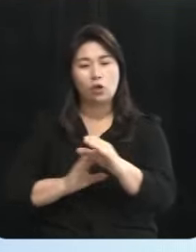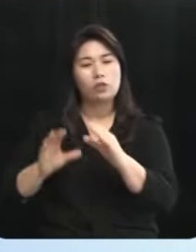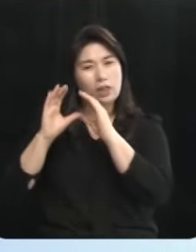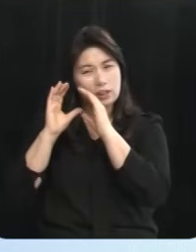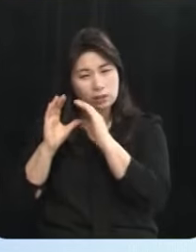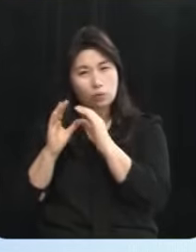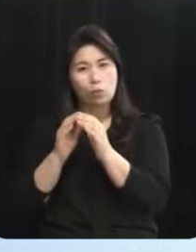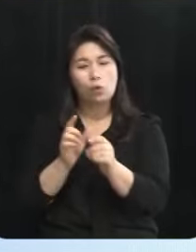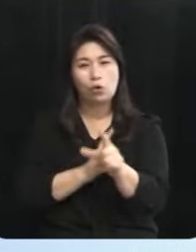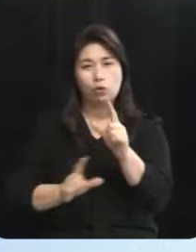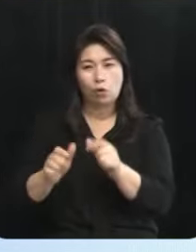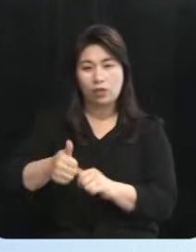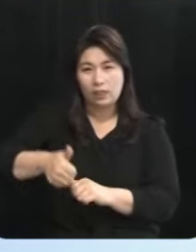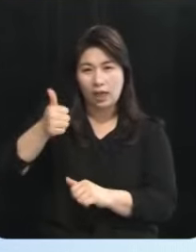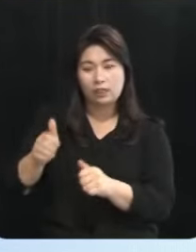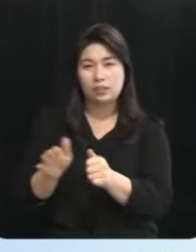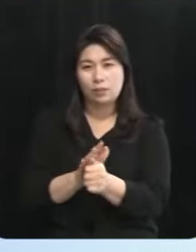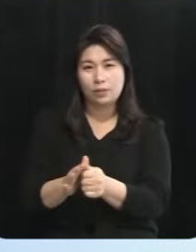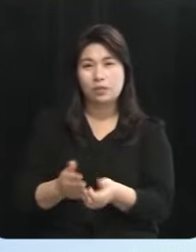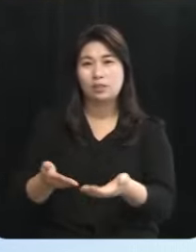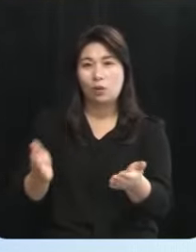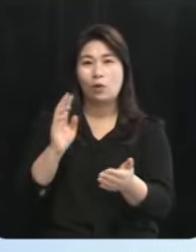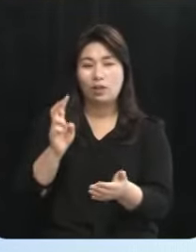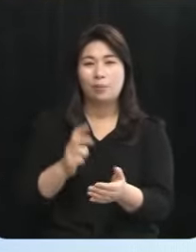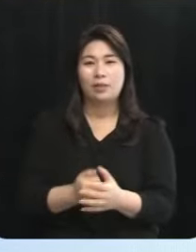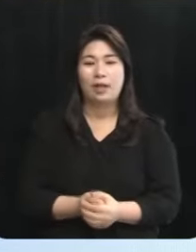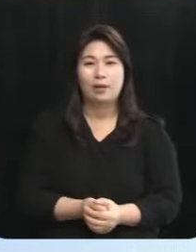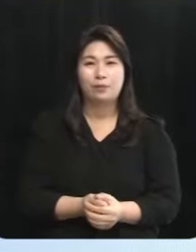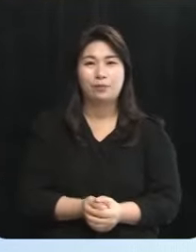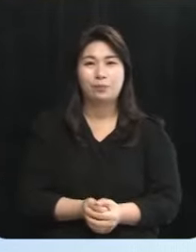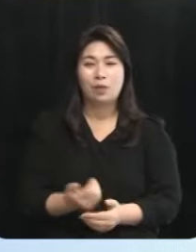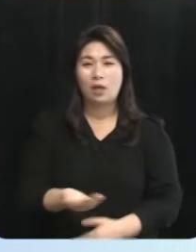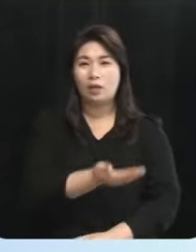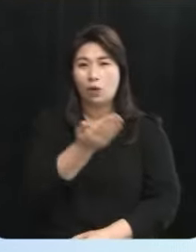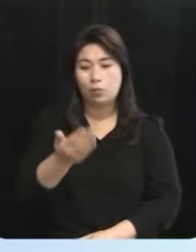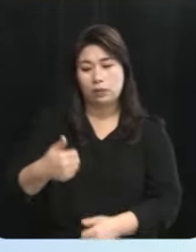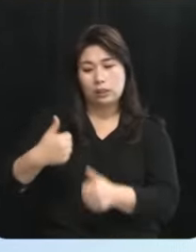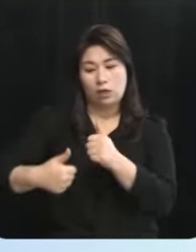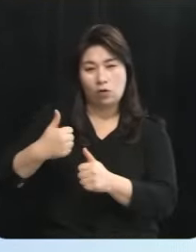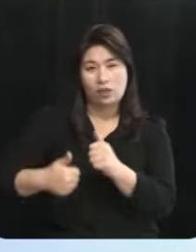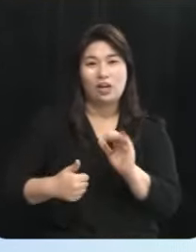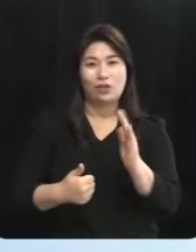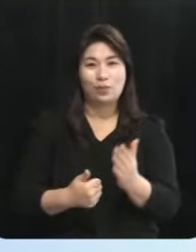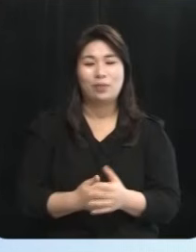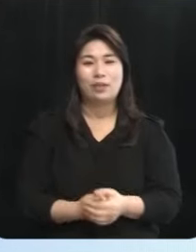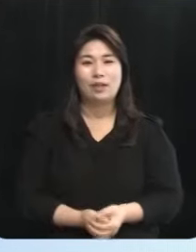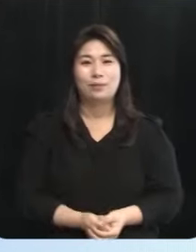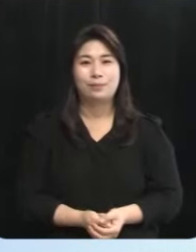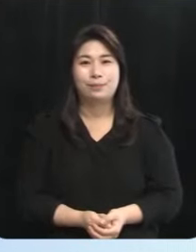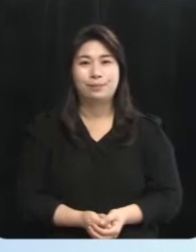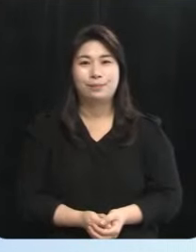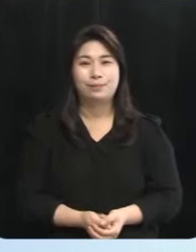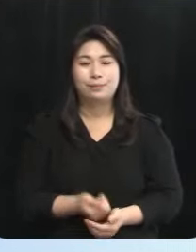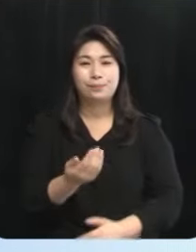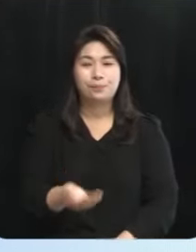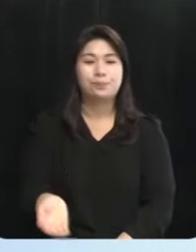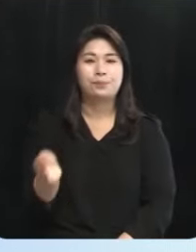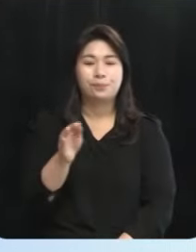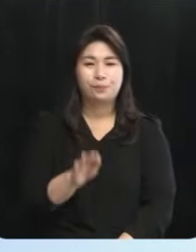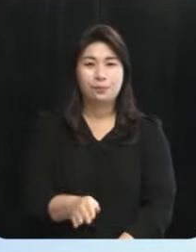서비스를 제공하는 노력을 할 것입니다 여러분들이 경쟁을 하게 될 것입니다 그런데